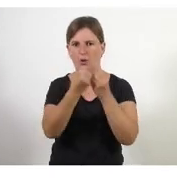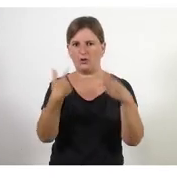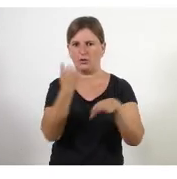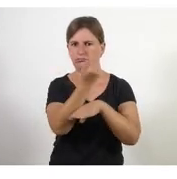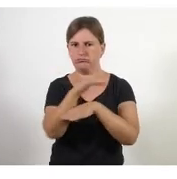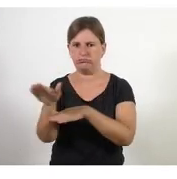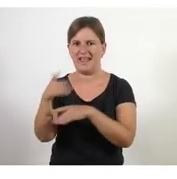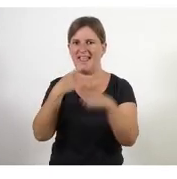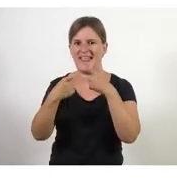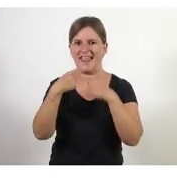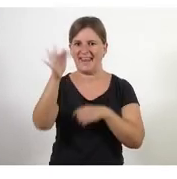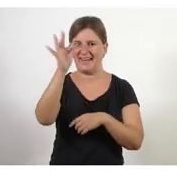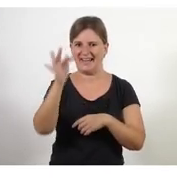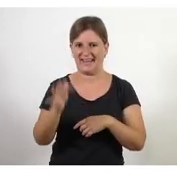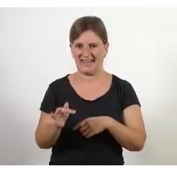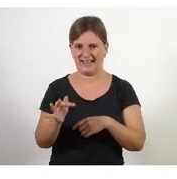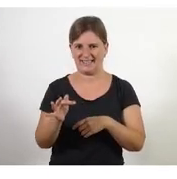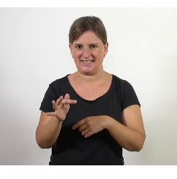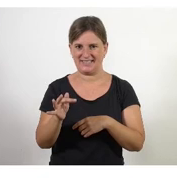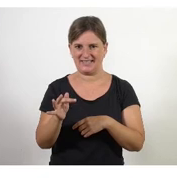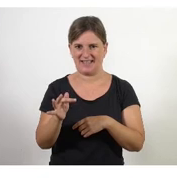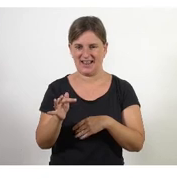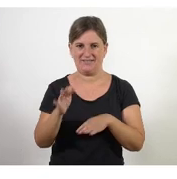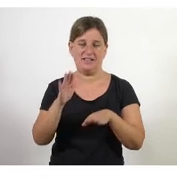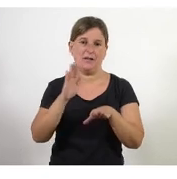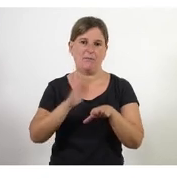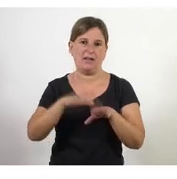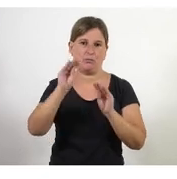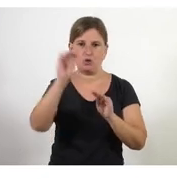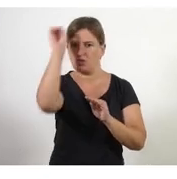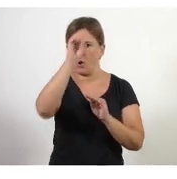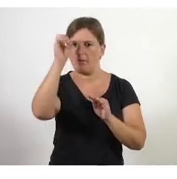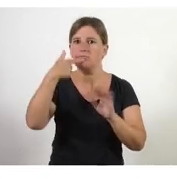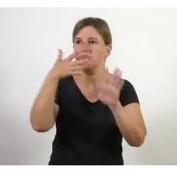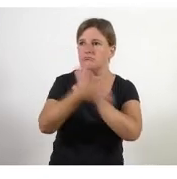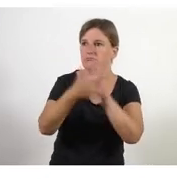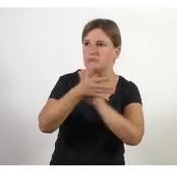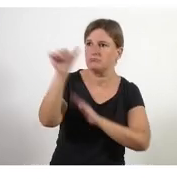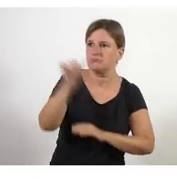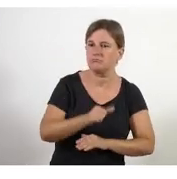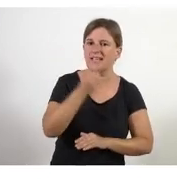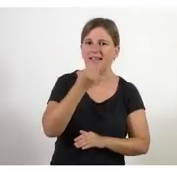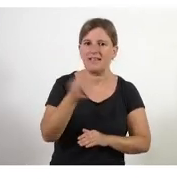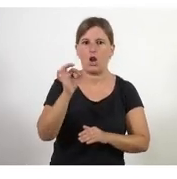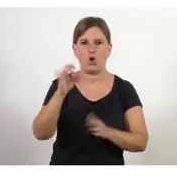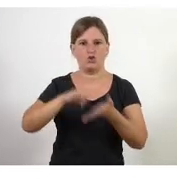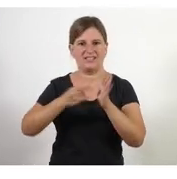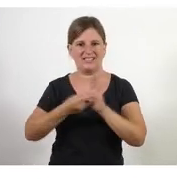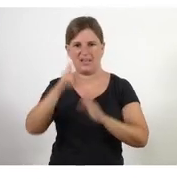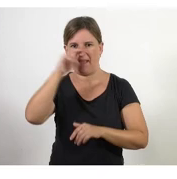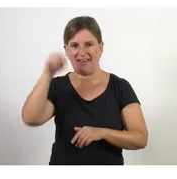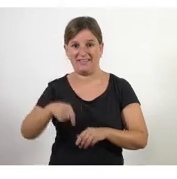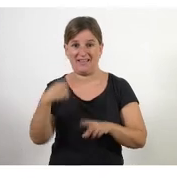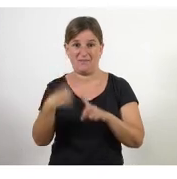enquesta de valoració de tant el que ha explicat el Juan Antonio com el sistema que hem organitzat aquest any que hem passat de